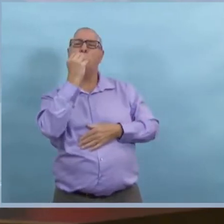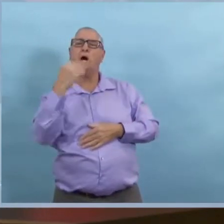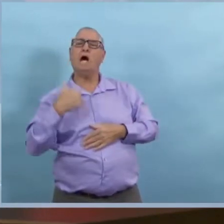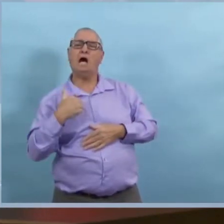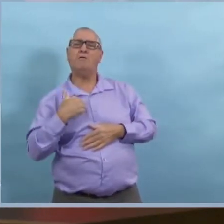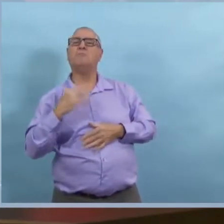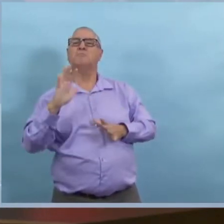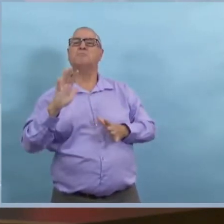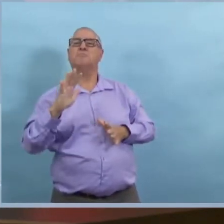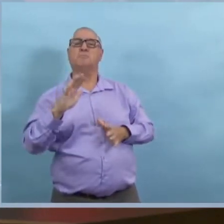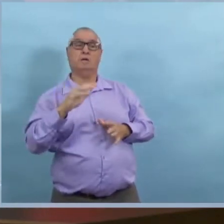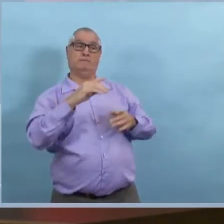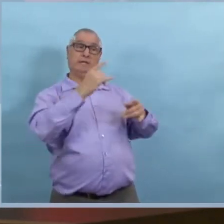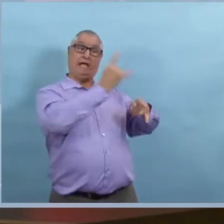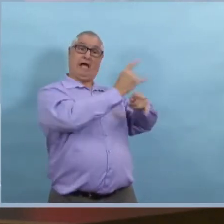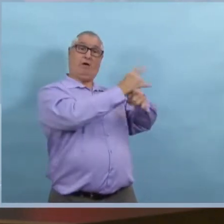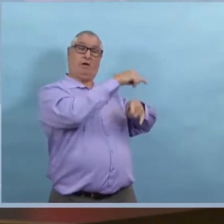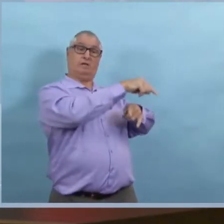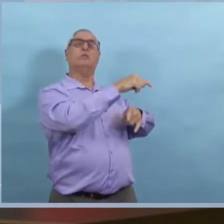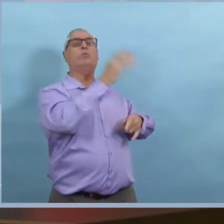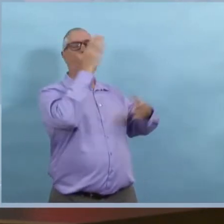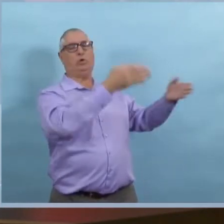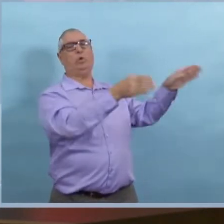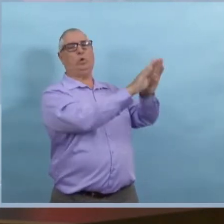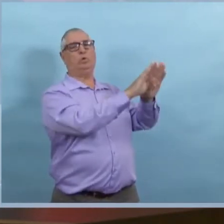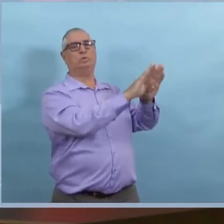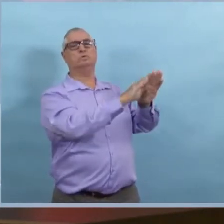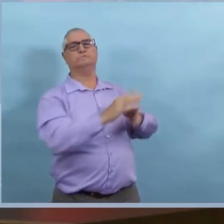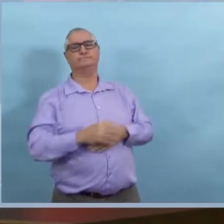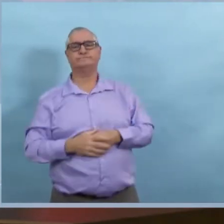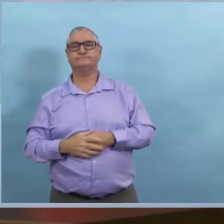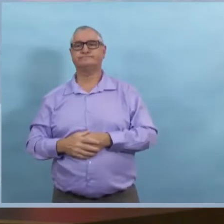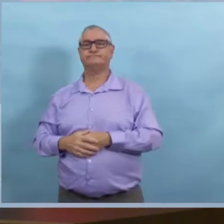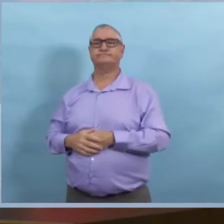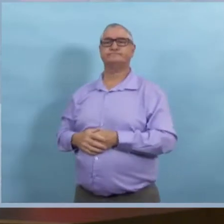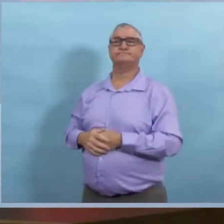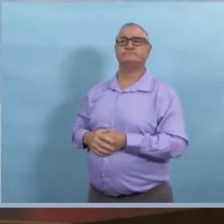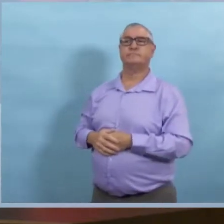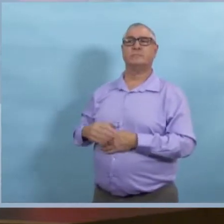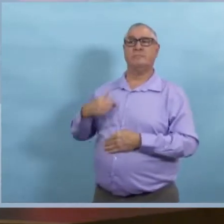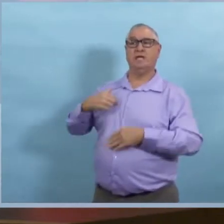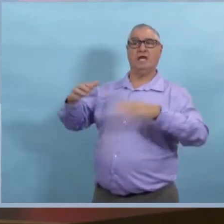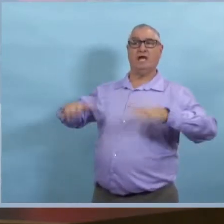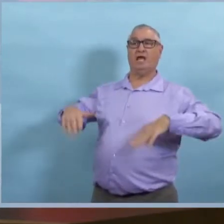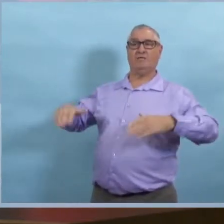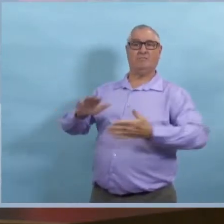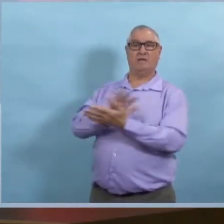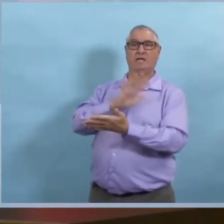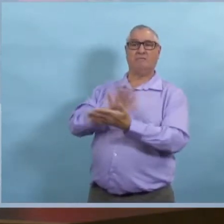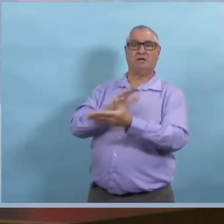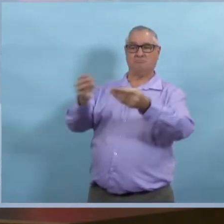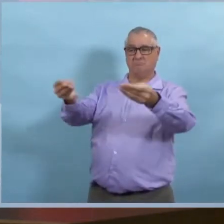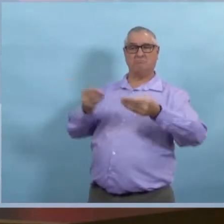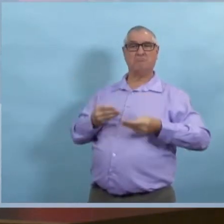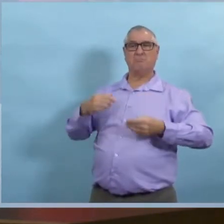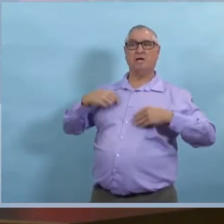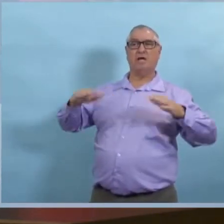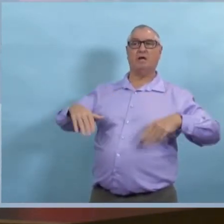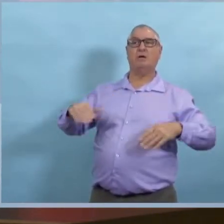Alors, le service d'alcool est autorisé en partie de différents permis et tout ça, ça va dépendre du type de permis. Les gens qui vont être affectés vont le savoir.